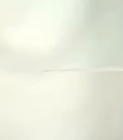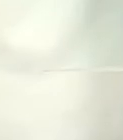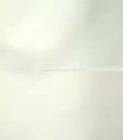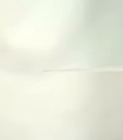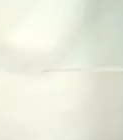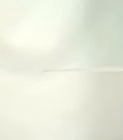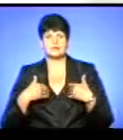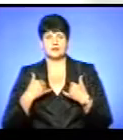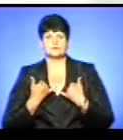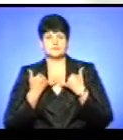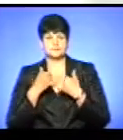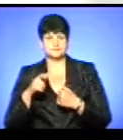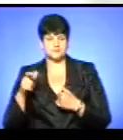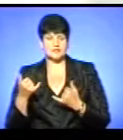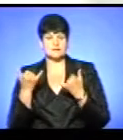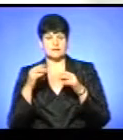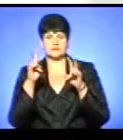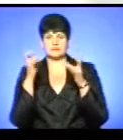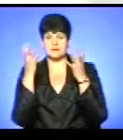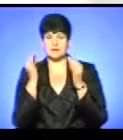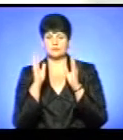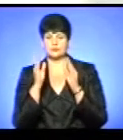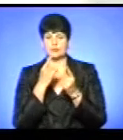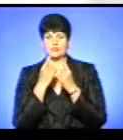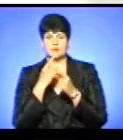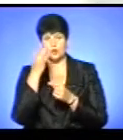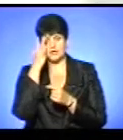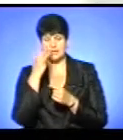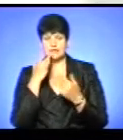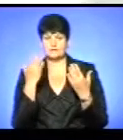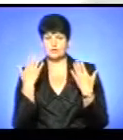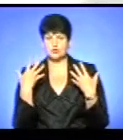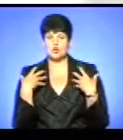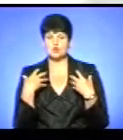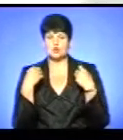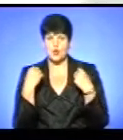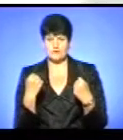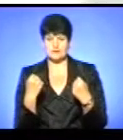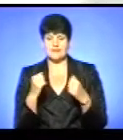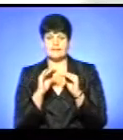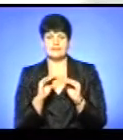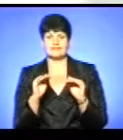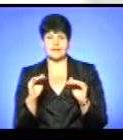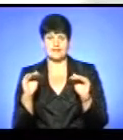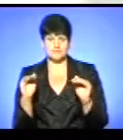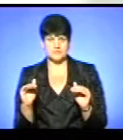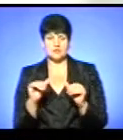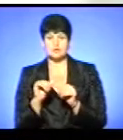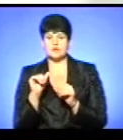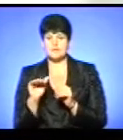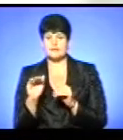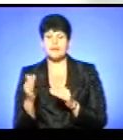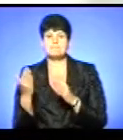Вітаю, шановні краяни! Сьогодні у темі дня будемо говорити про літній відпочинок і оздоровлення дітей, зокрема дітей